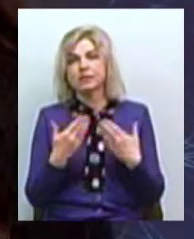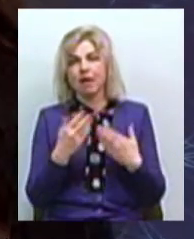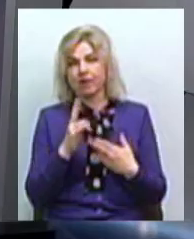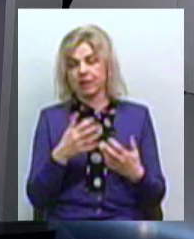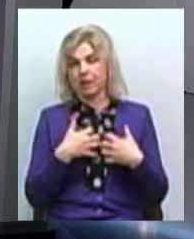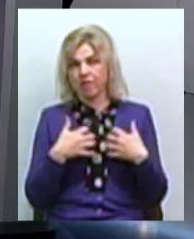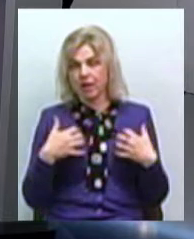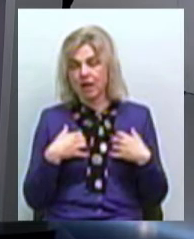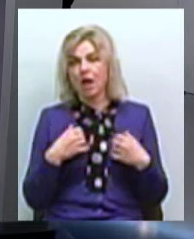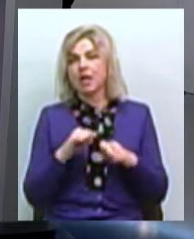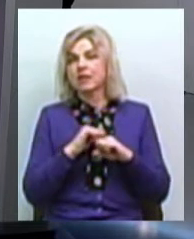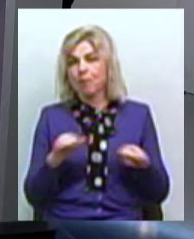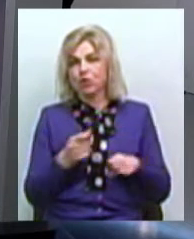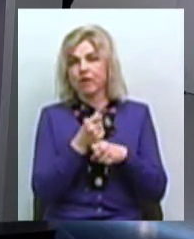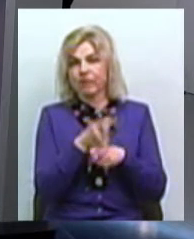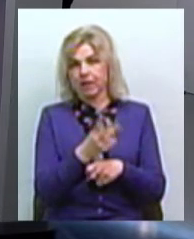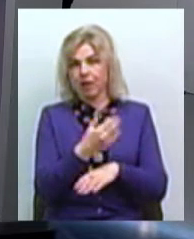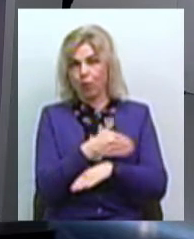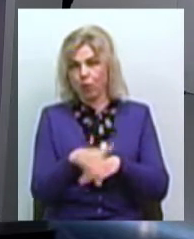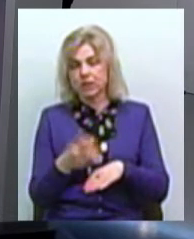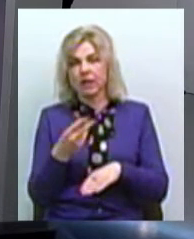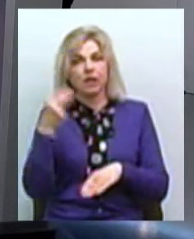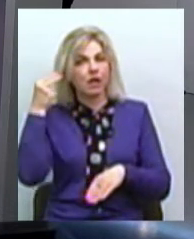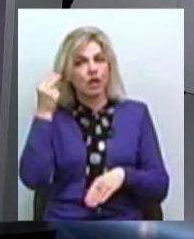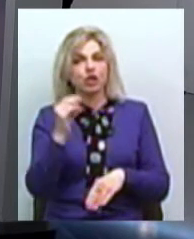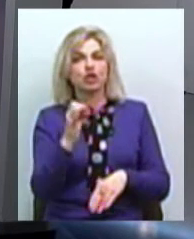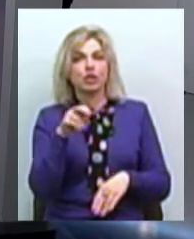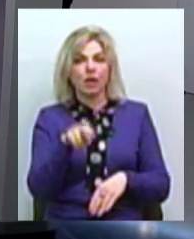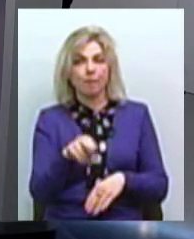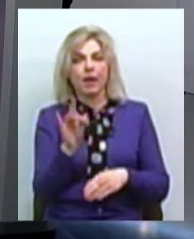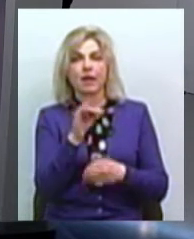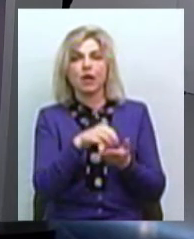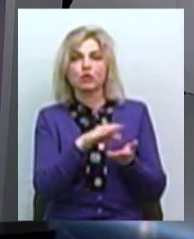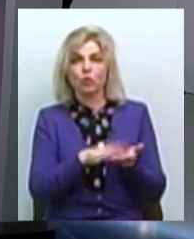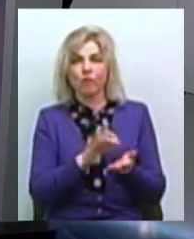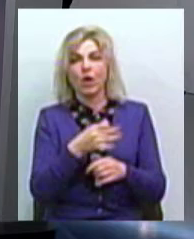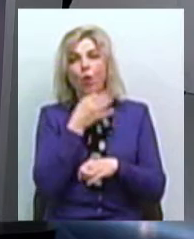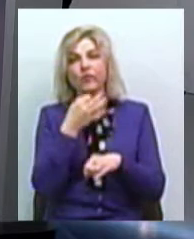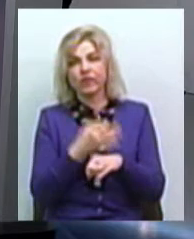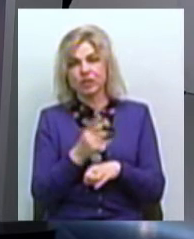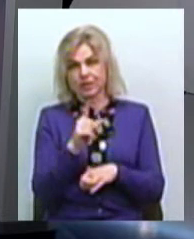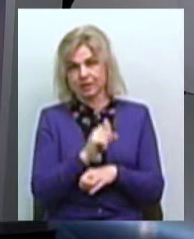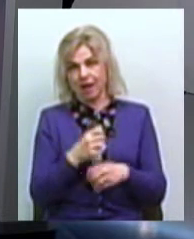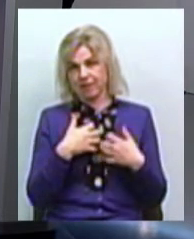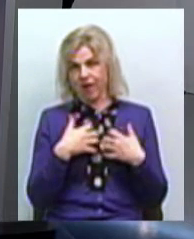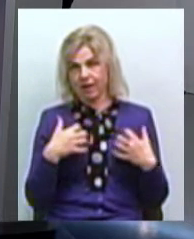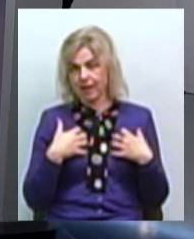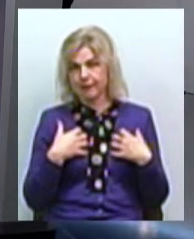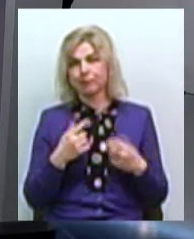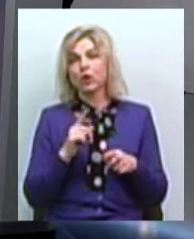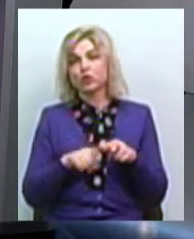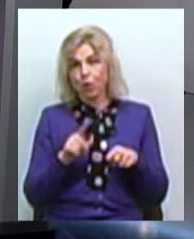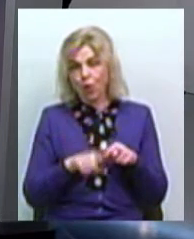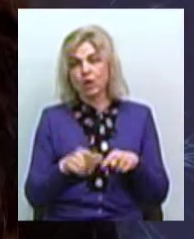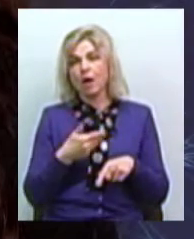не можна своїх тваринок викидати на вулицю, що потрібно їх чіпувати, реєструвати і нести відповідальність за тваринок. Тому я думаю, що вже зовсім